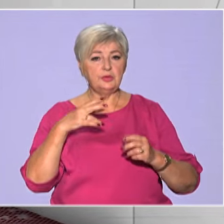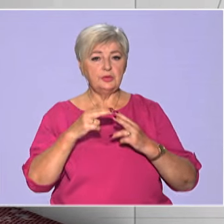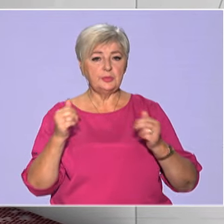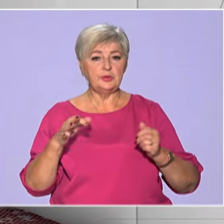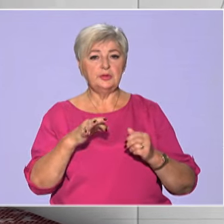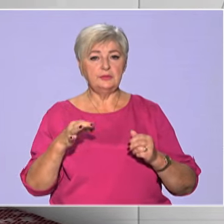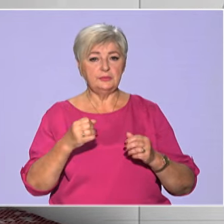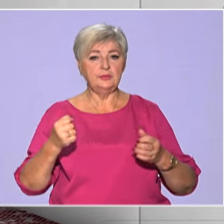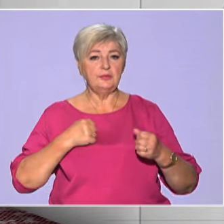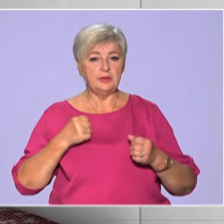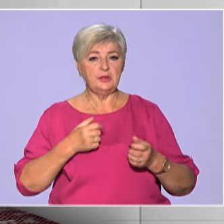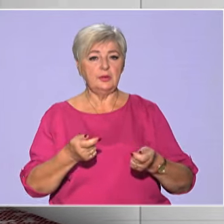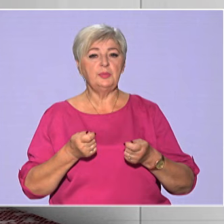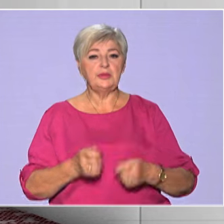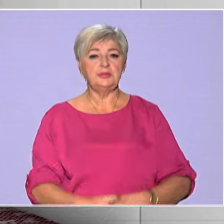військовій адміністрації.